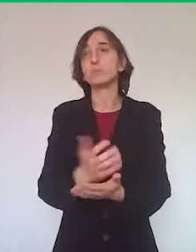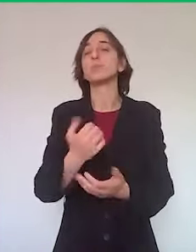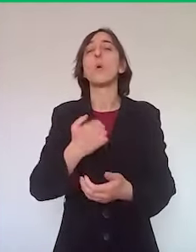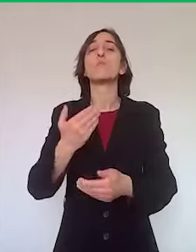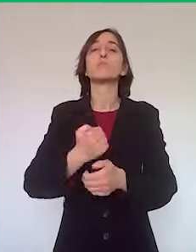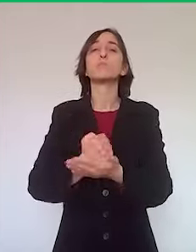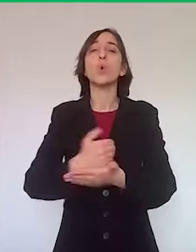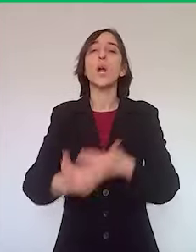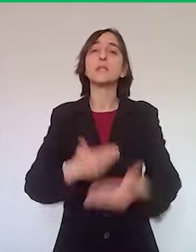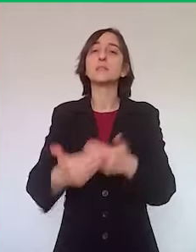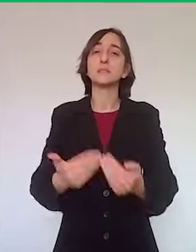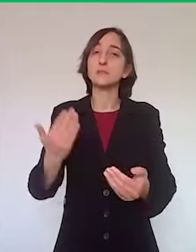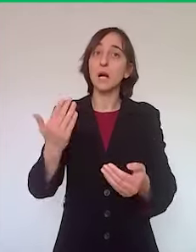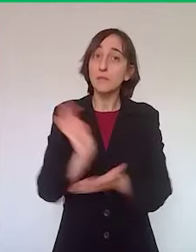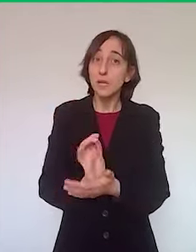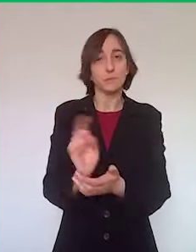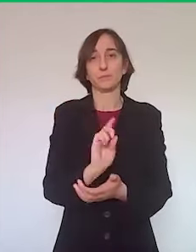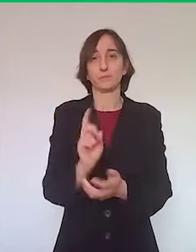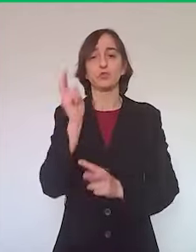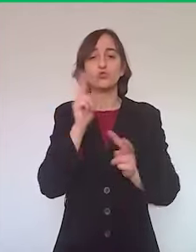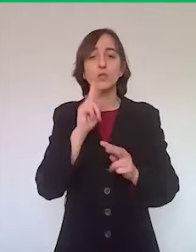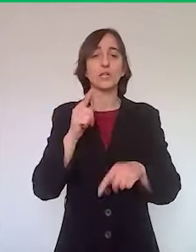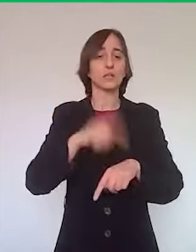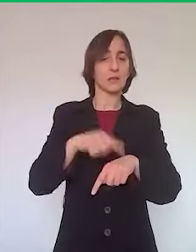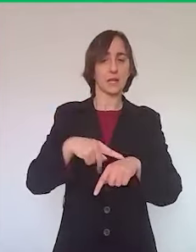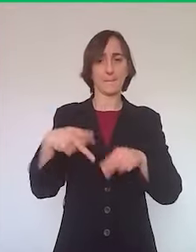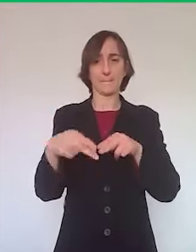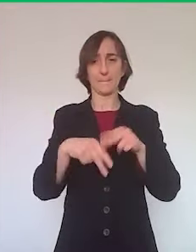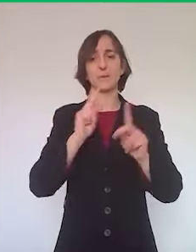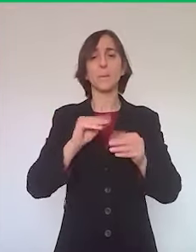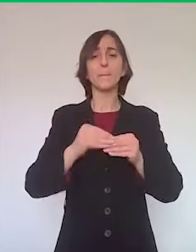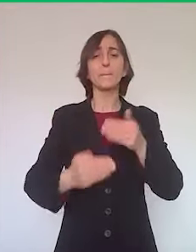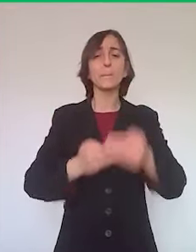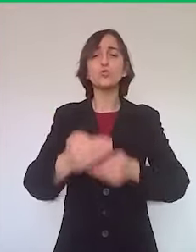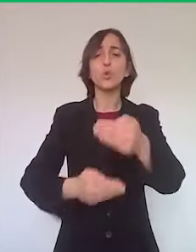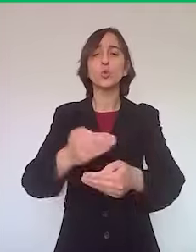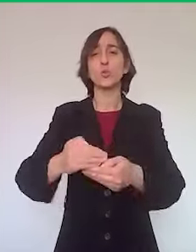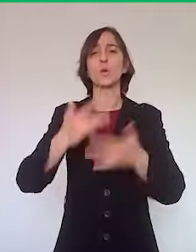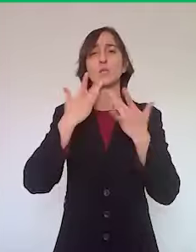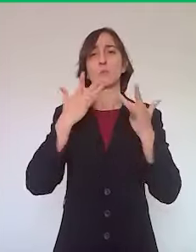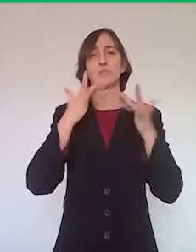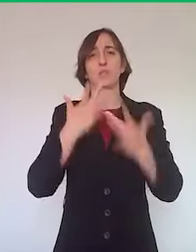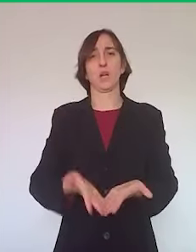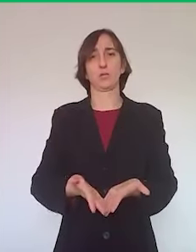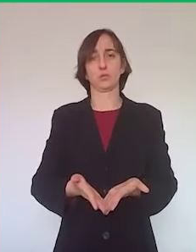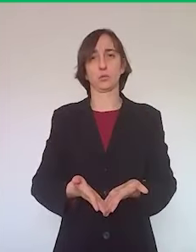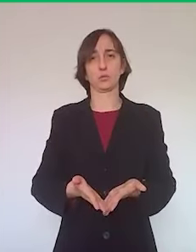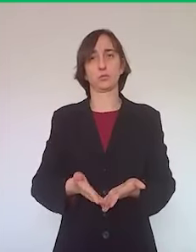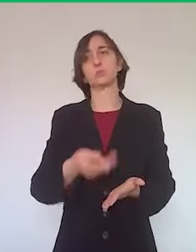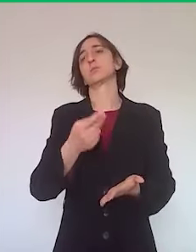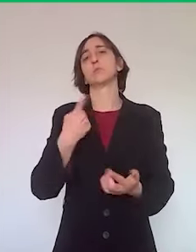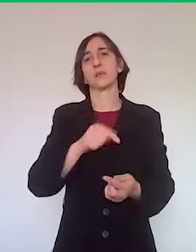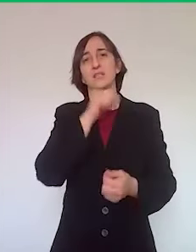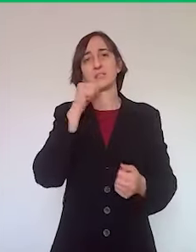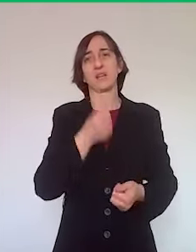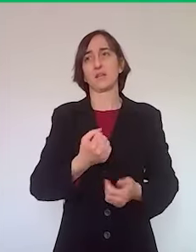tagliamo i tempi, troviamo delle procedure semplificate per fare in modo che i soldi arrivino ai cittadini, in particolare alle imprese che hanno lavorato e che